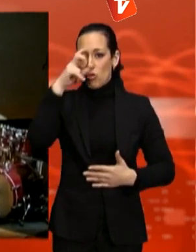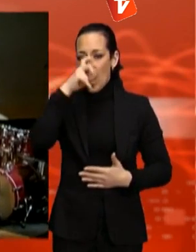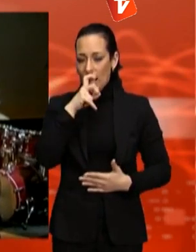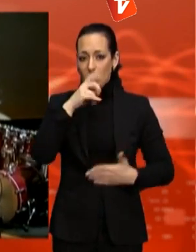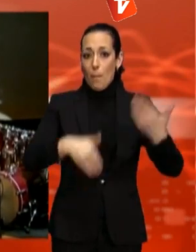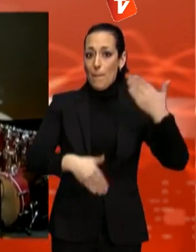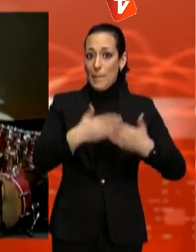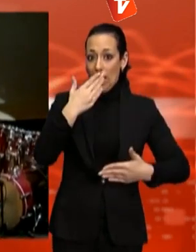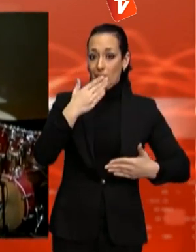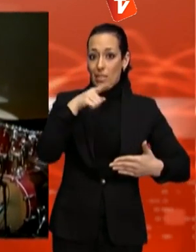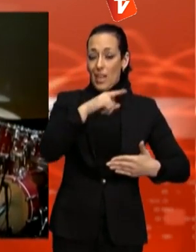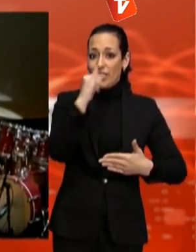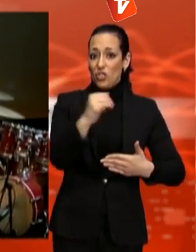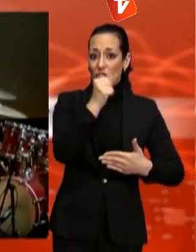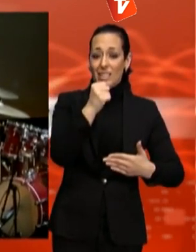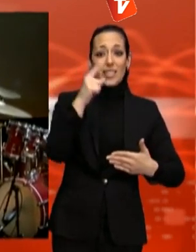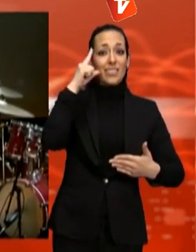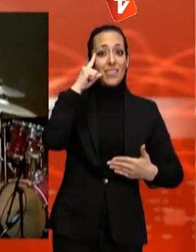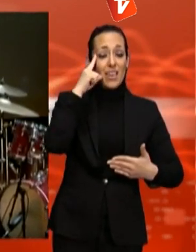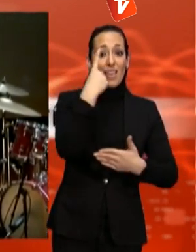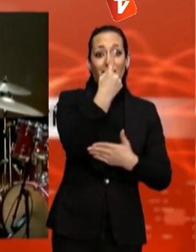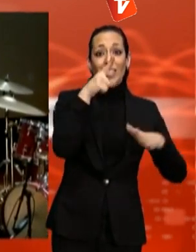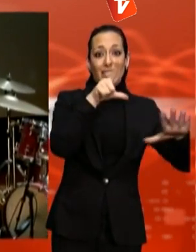al 23 de març a diferents escenaris.